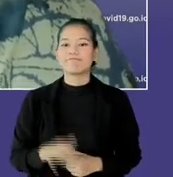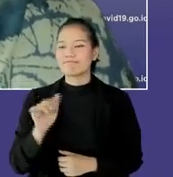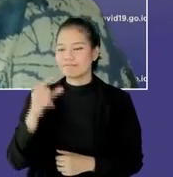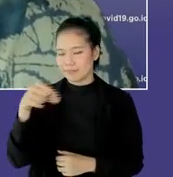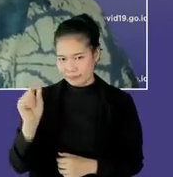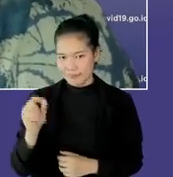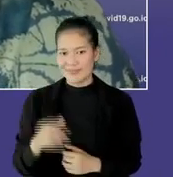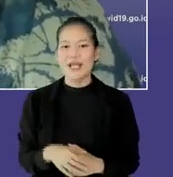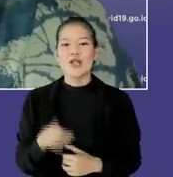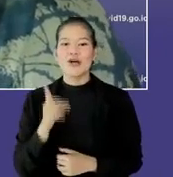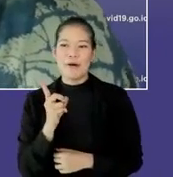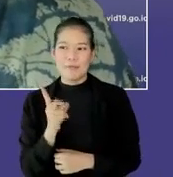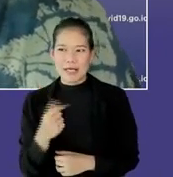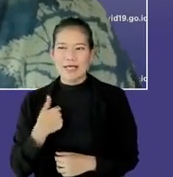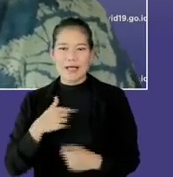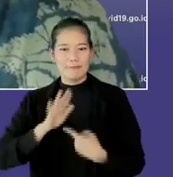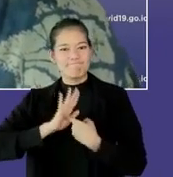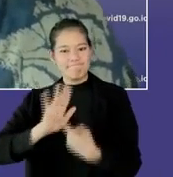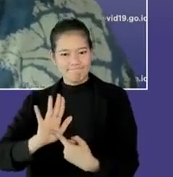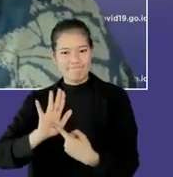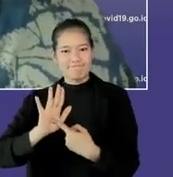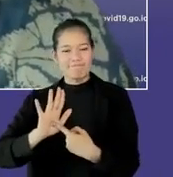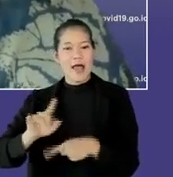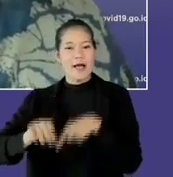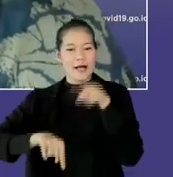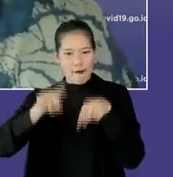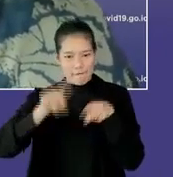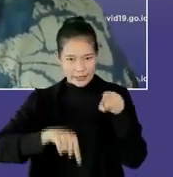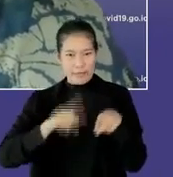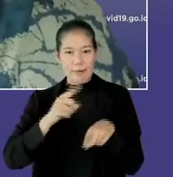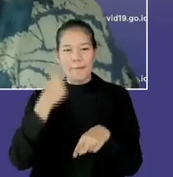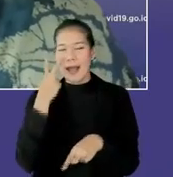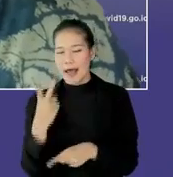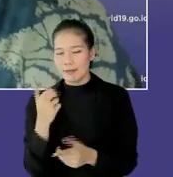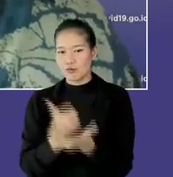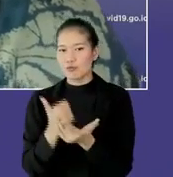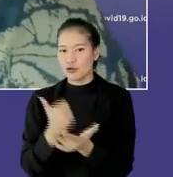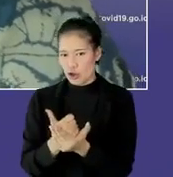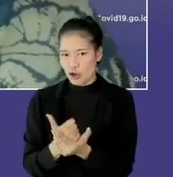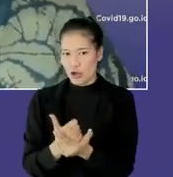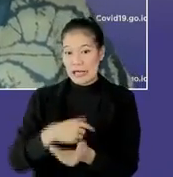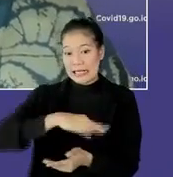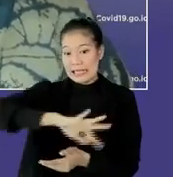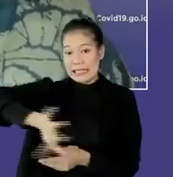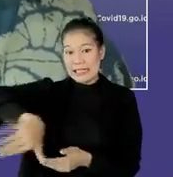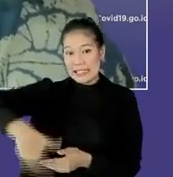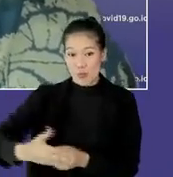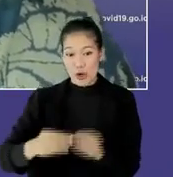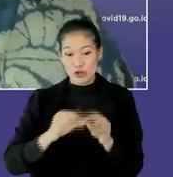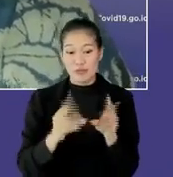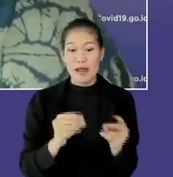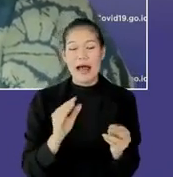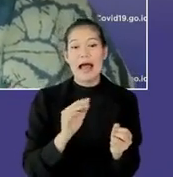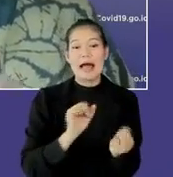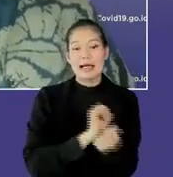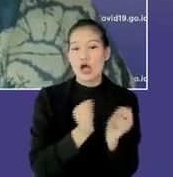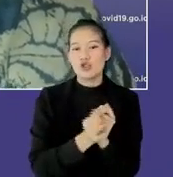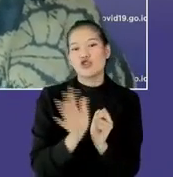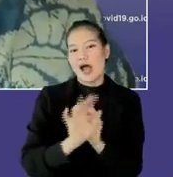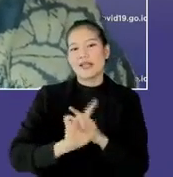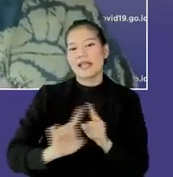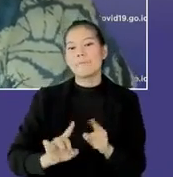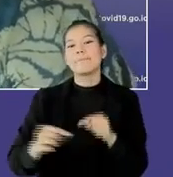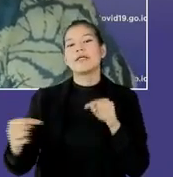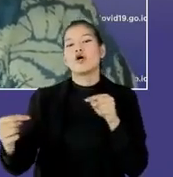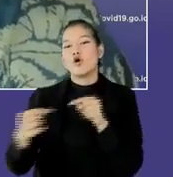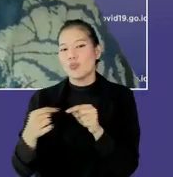Betul, jadi itu kenapa saya tetap meluarin grafik yang ini, agar kita sama-sama melihat juga, gak semuanya berdasarkan jumlah kasus, tapi juga ketersediaan